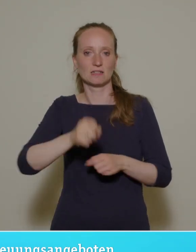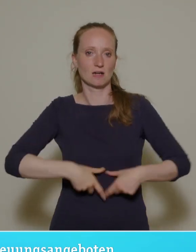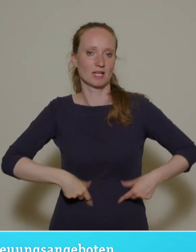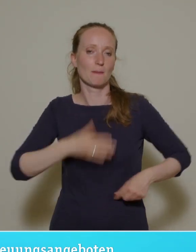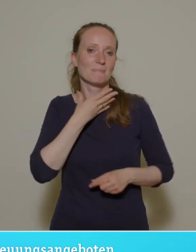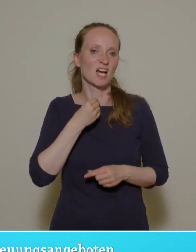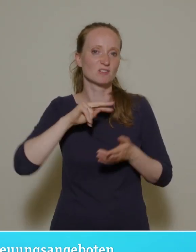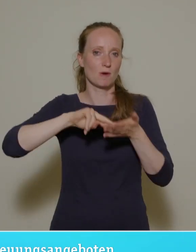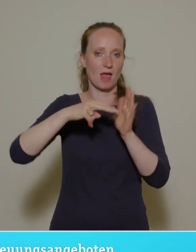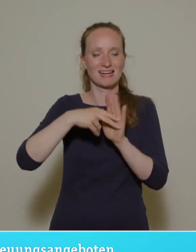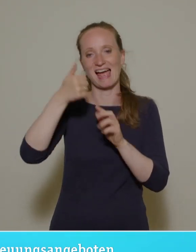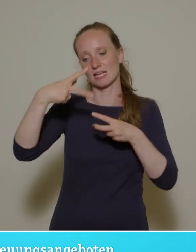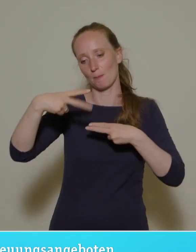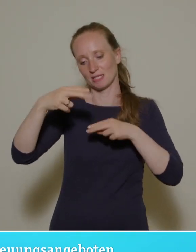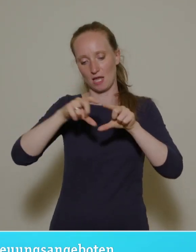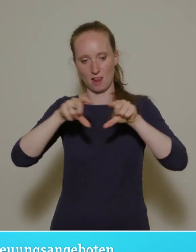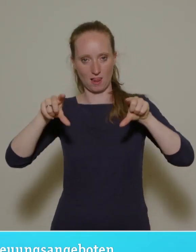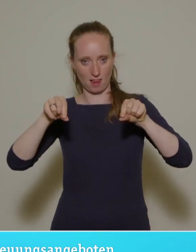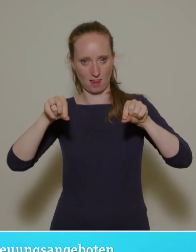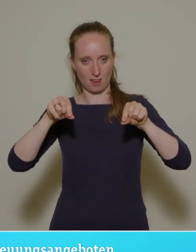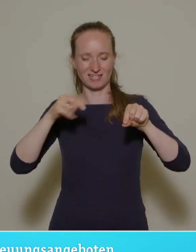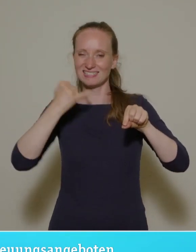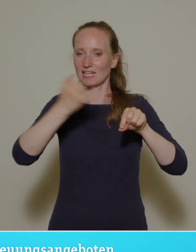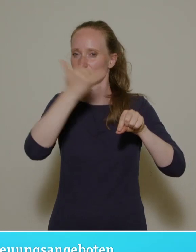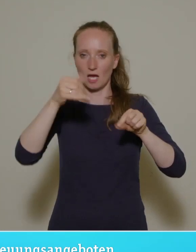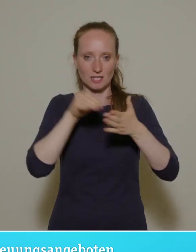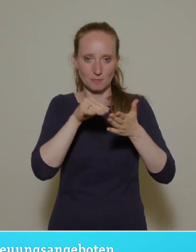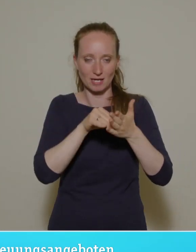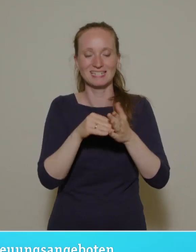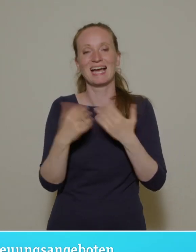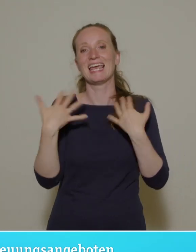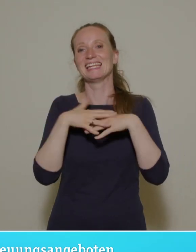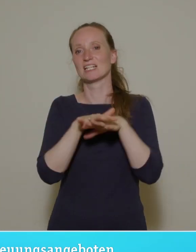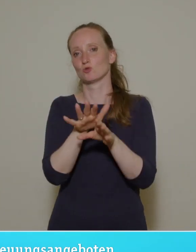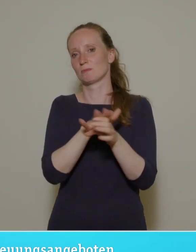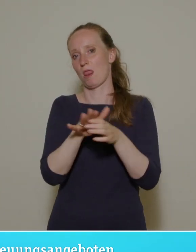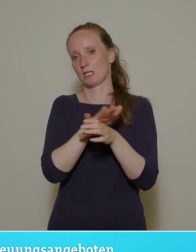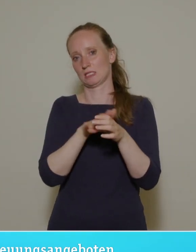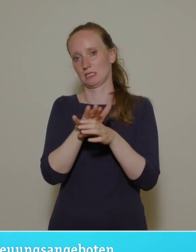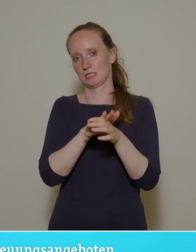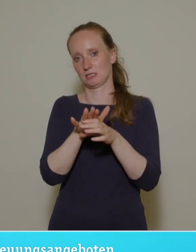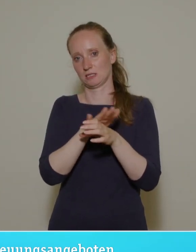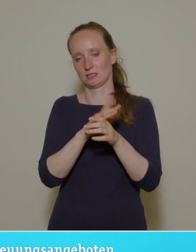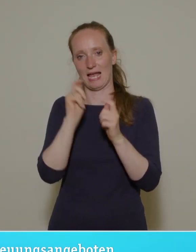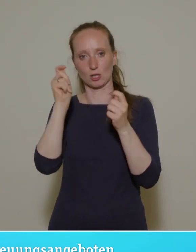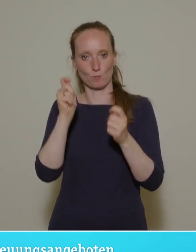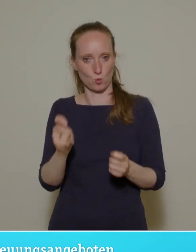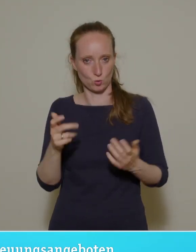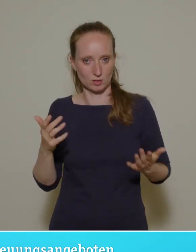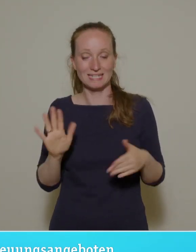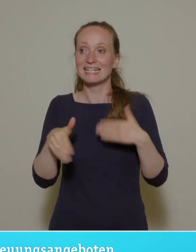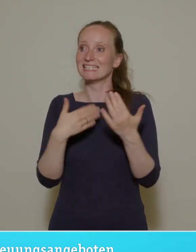nämlich bei dem Thema Bereitstellung von Integrationsplätzen. Es gibt nämlich die explizit integrativen